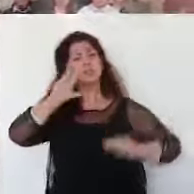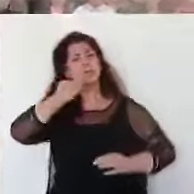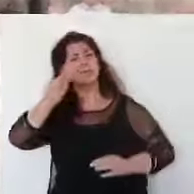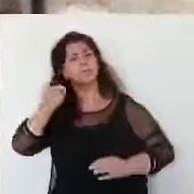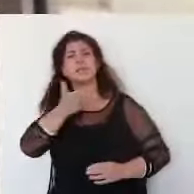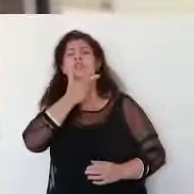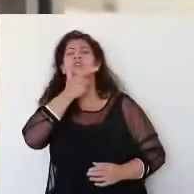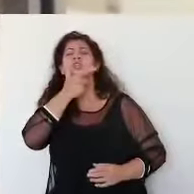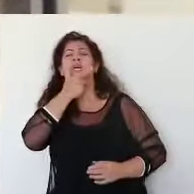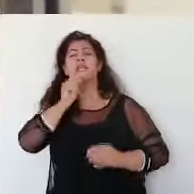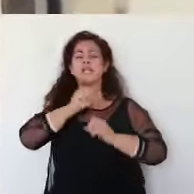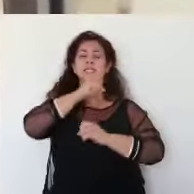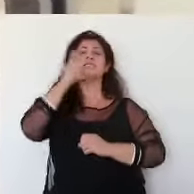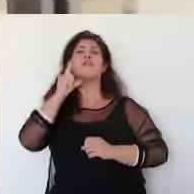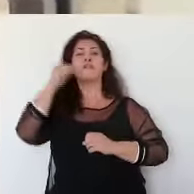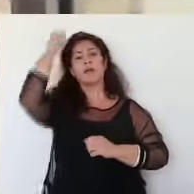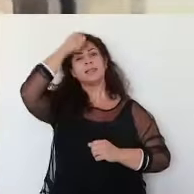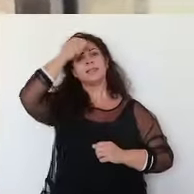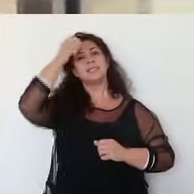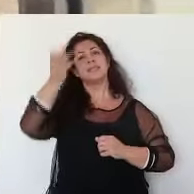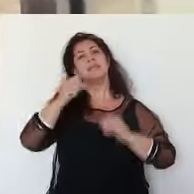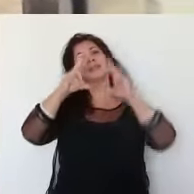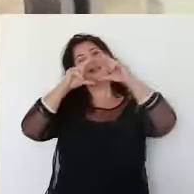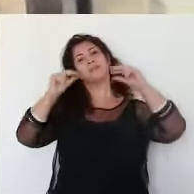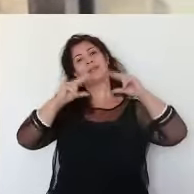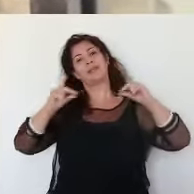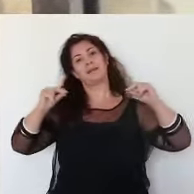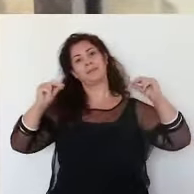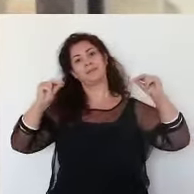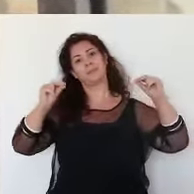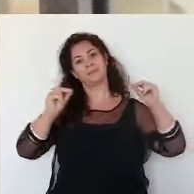جنين صفى اديسي من لبنين